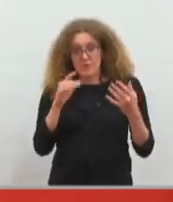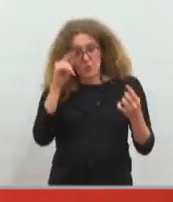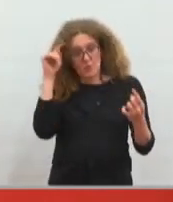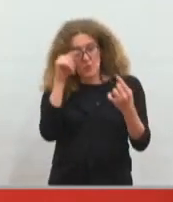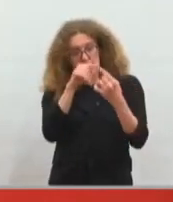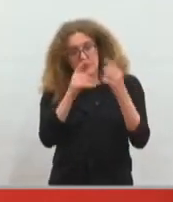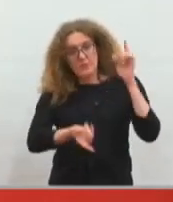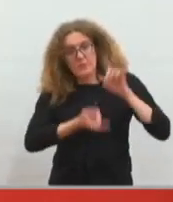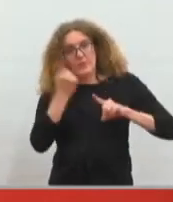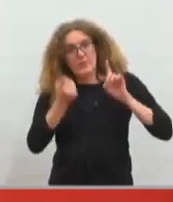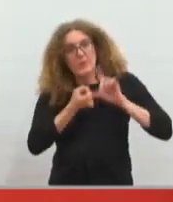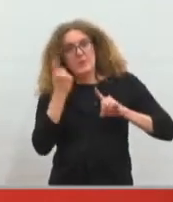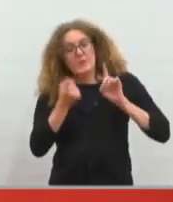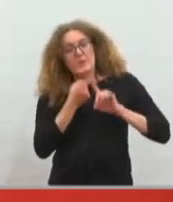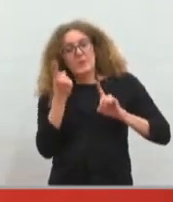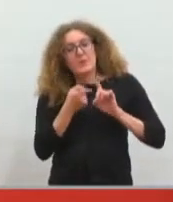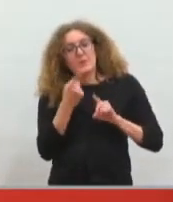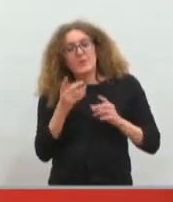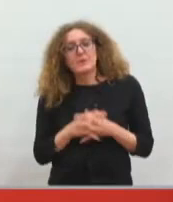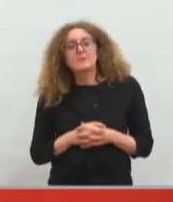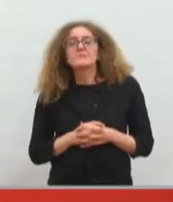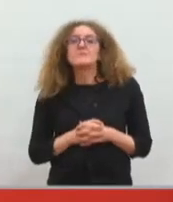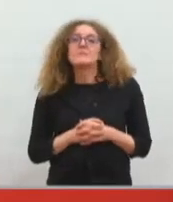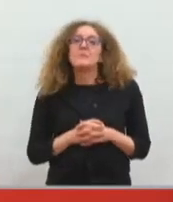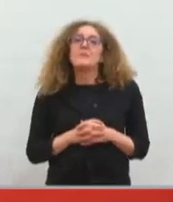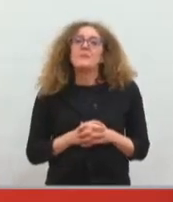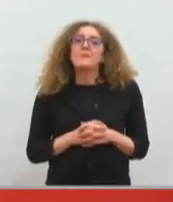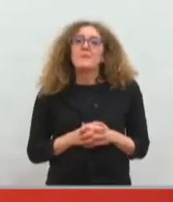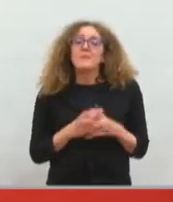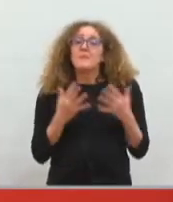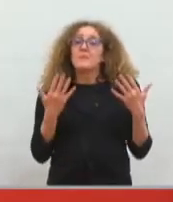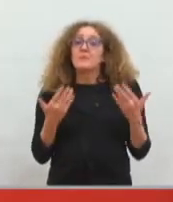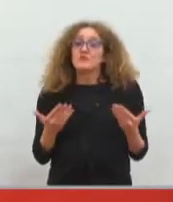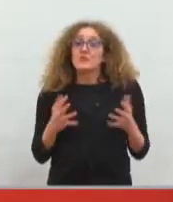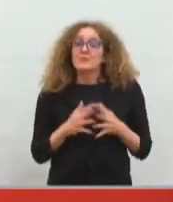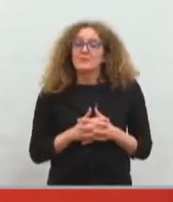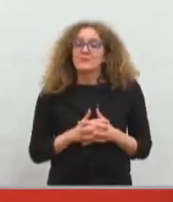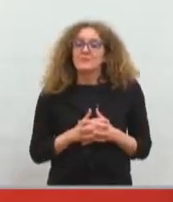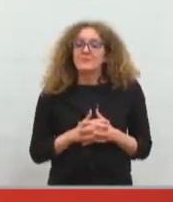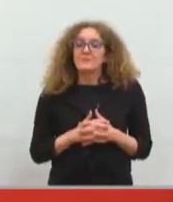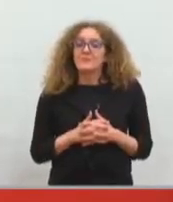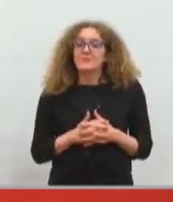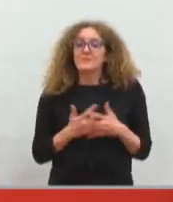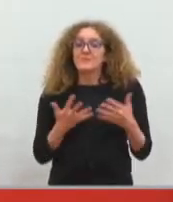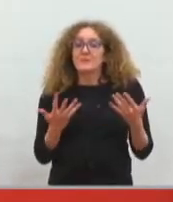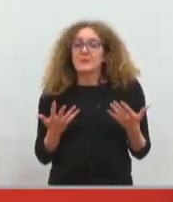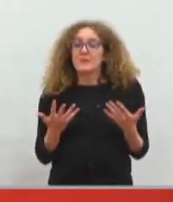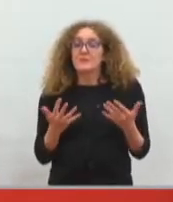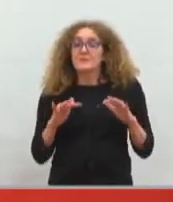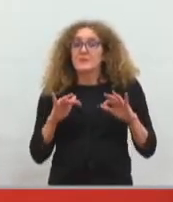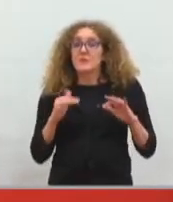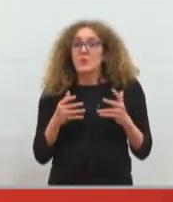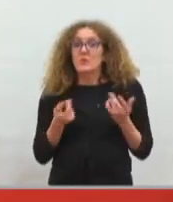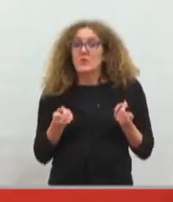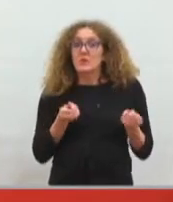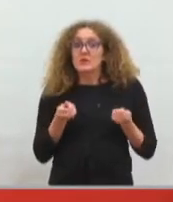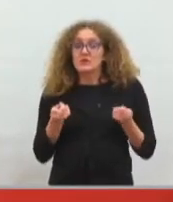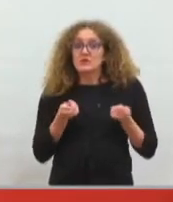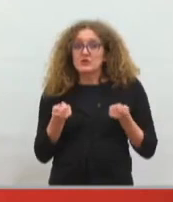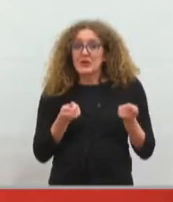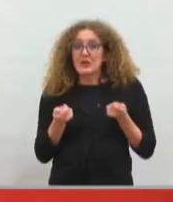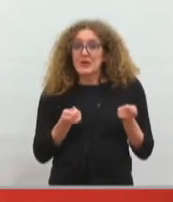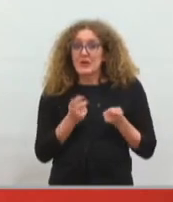important de notre conseil, qui est le mode de gestion de l